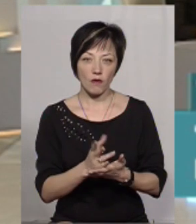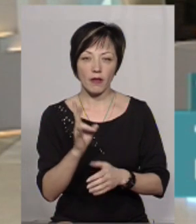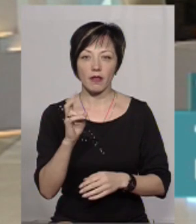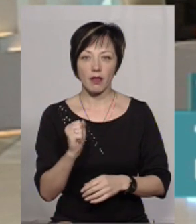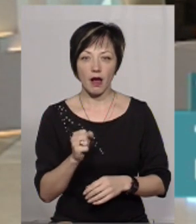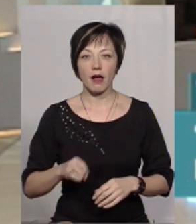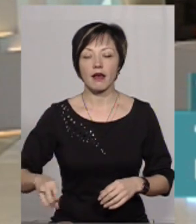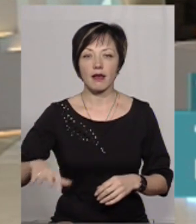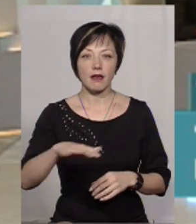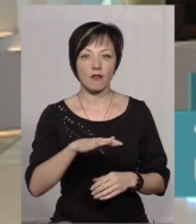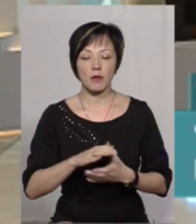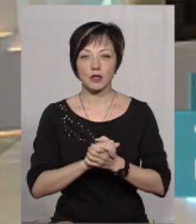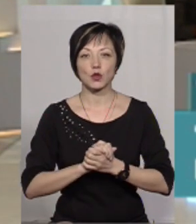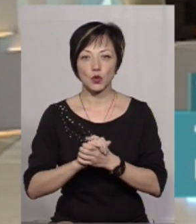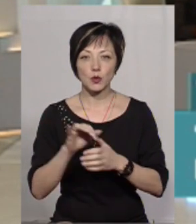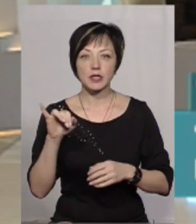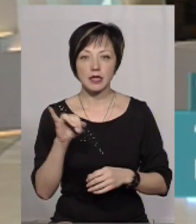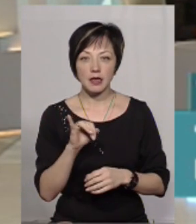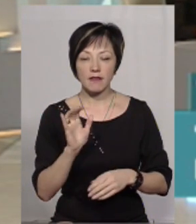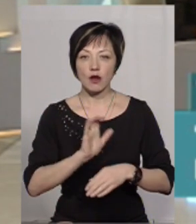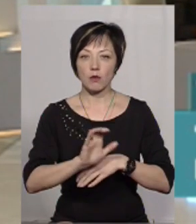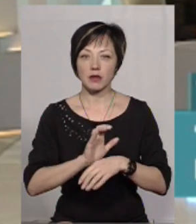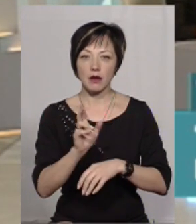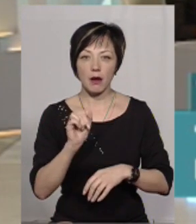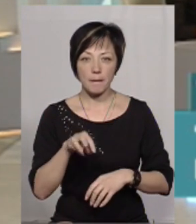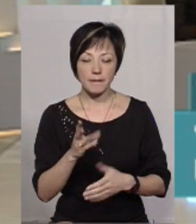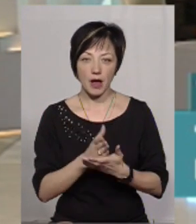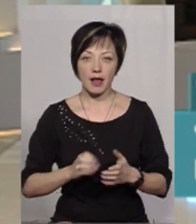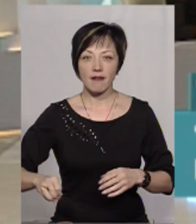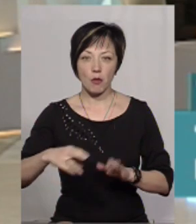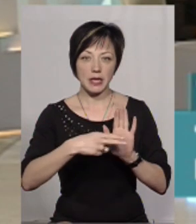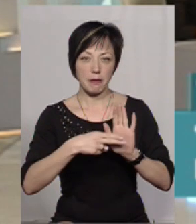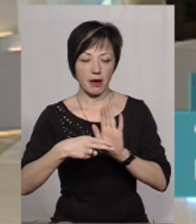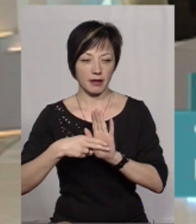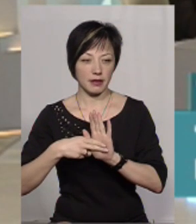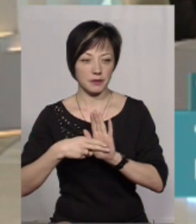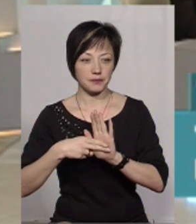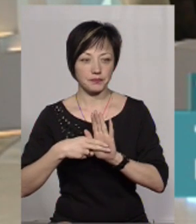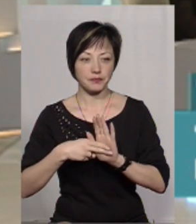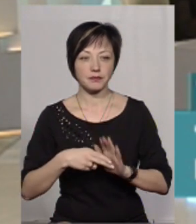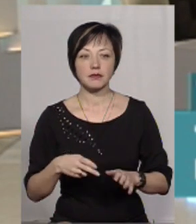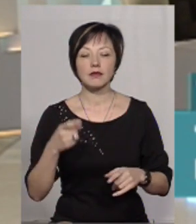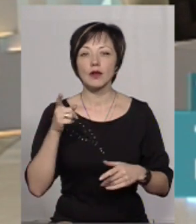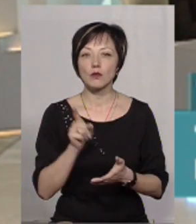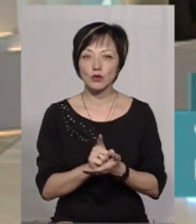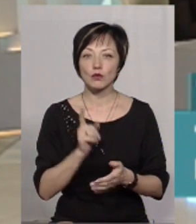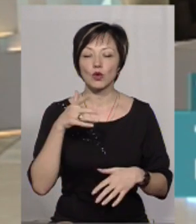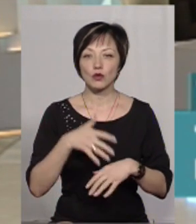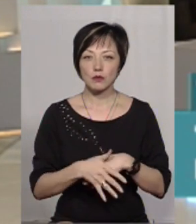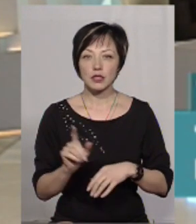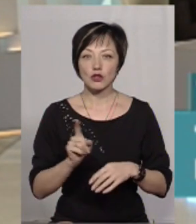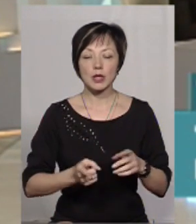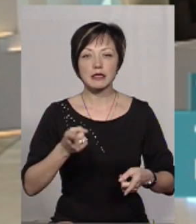на Європейський Союз і саме виробникам, які мають європейські бренди. Ми можемо розуміти, що